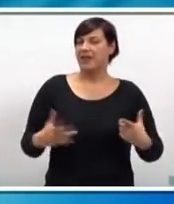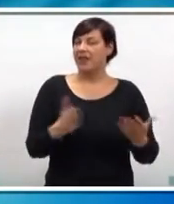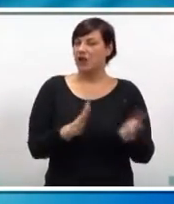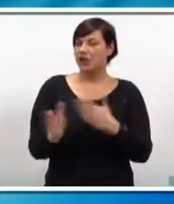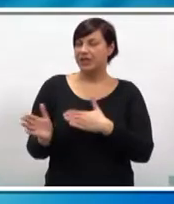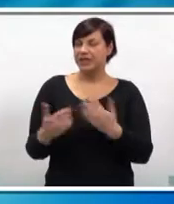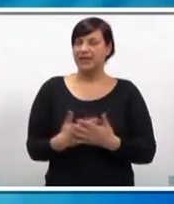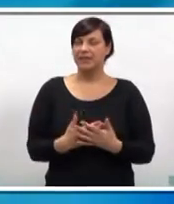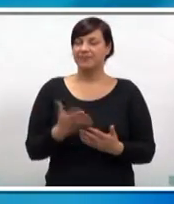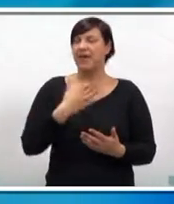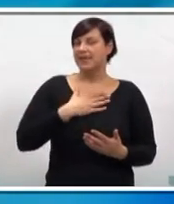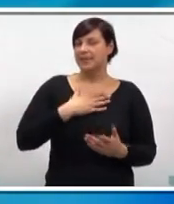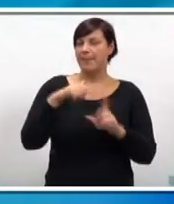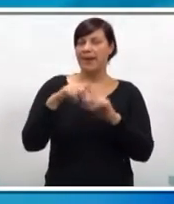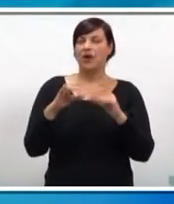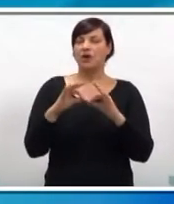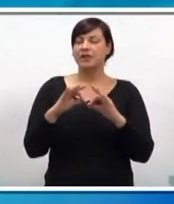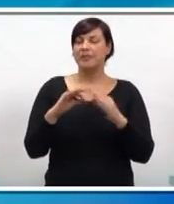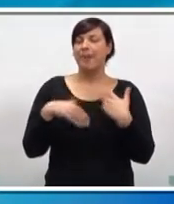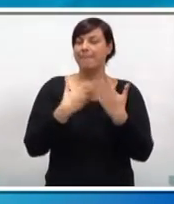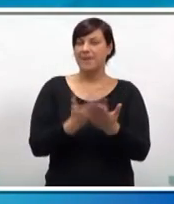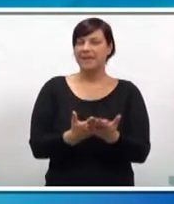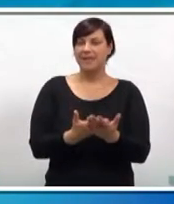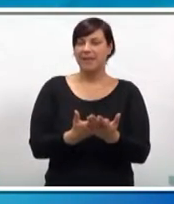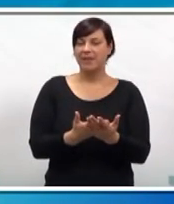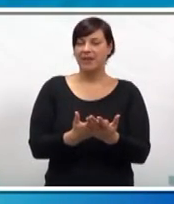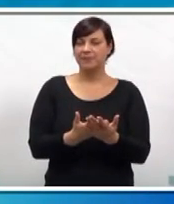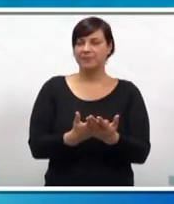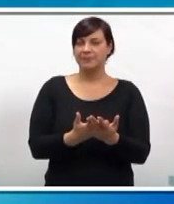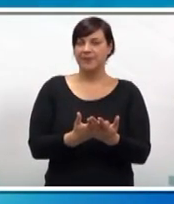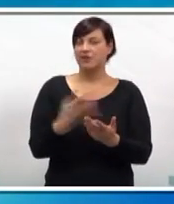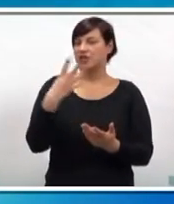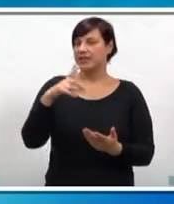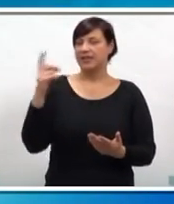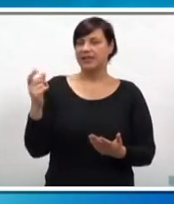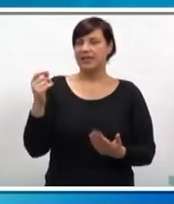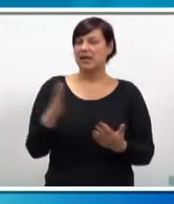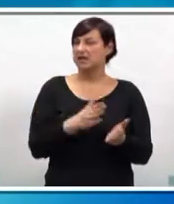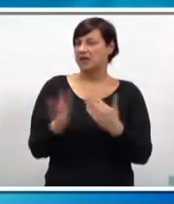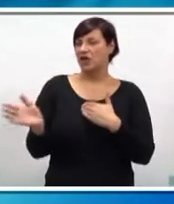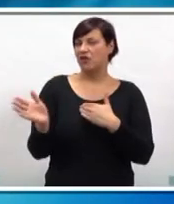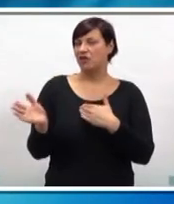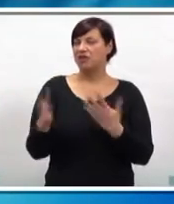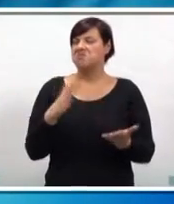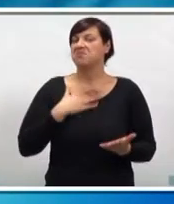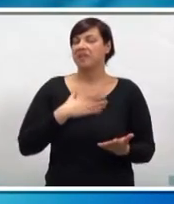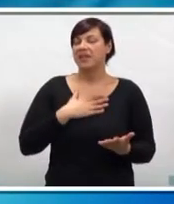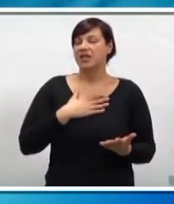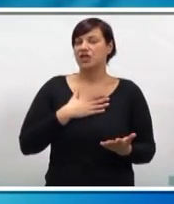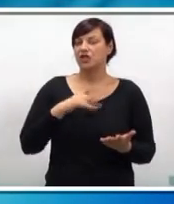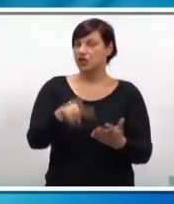odricanja i se ukova. Za mene korizma predstavlja, u tih 40 dana se odiče u nečega što